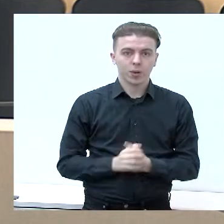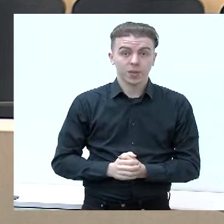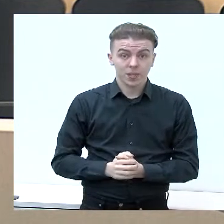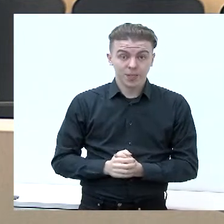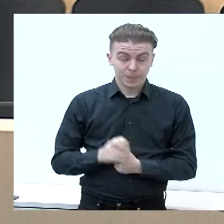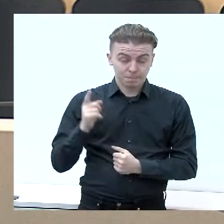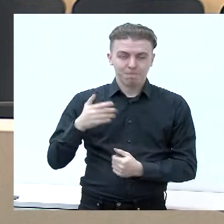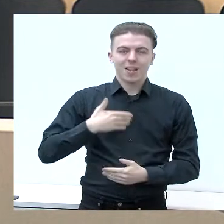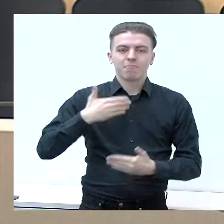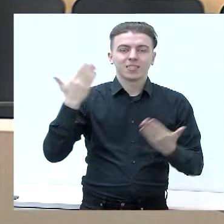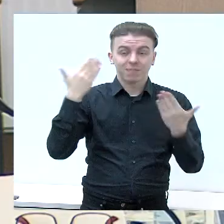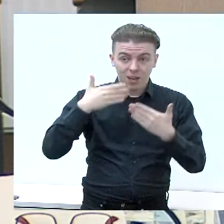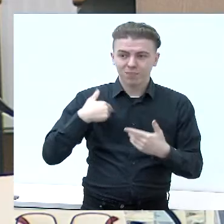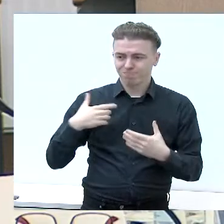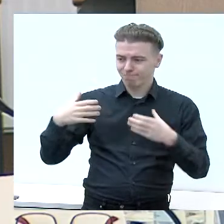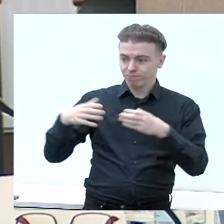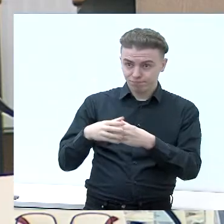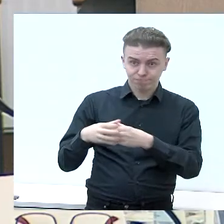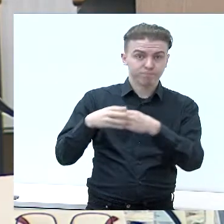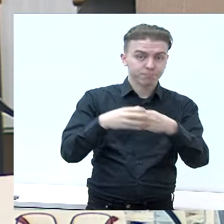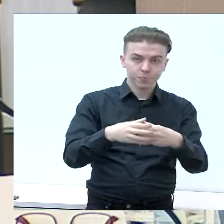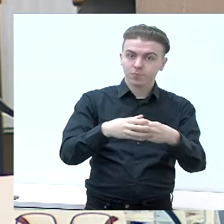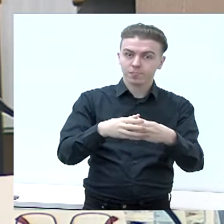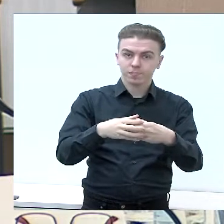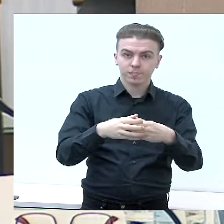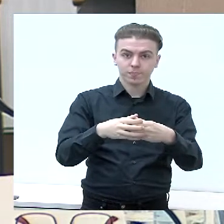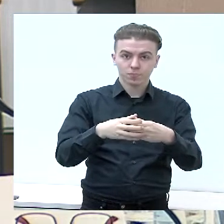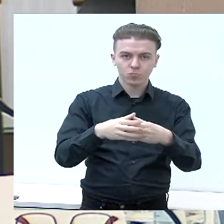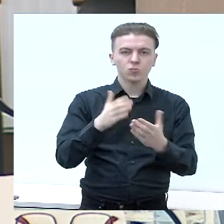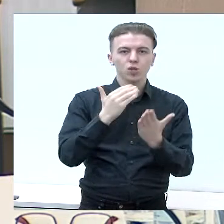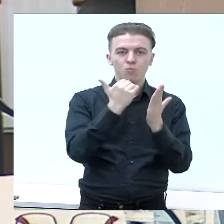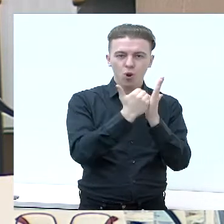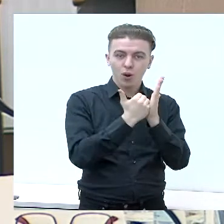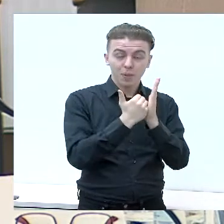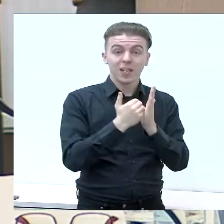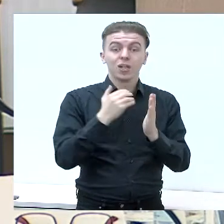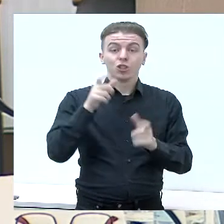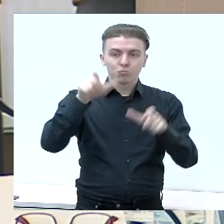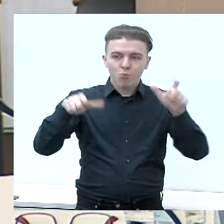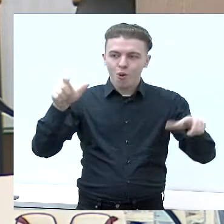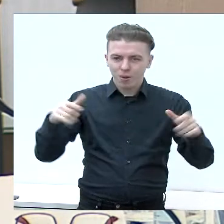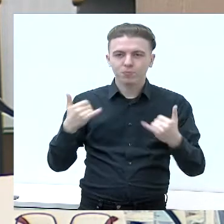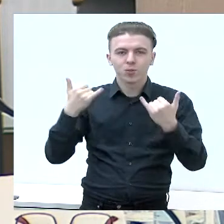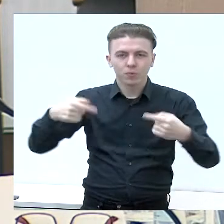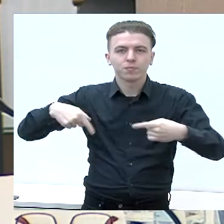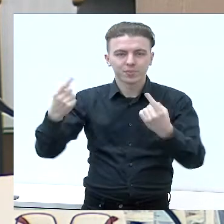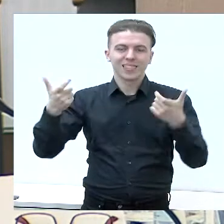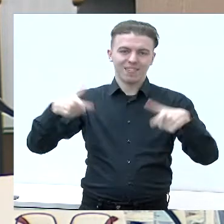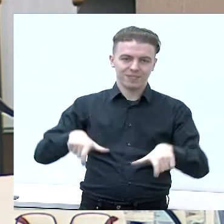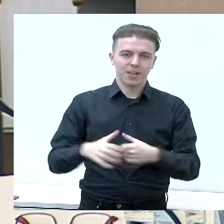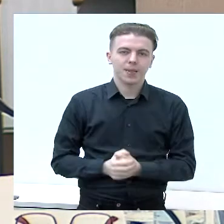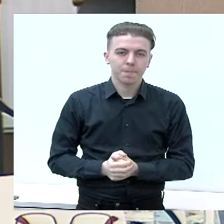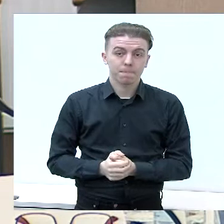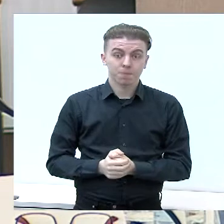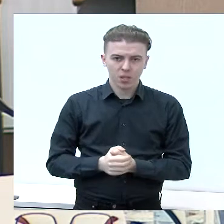Sąjunga Lietuvos kraščioniais demokratai. Įrinkimus eina su programa žmonėms tarnaujantys savivaldą. Mūsų tikslas yra, kuo daugiau